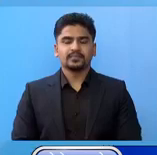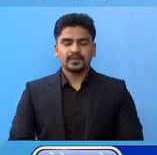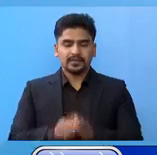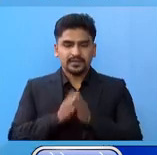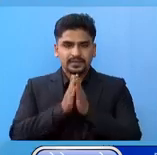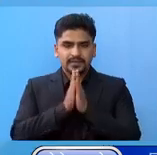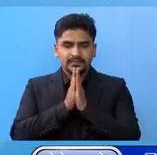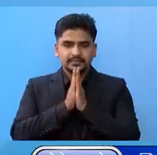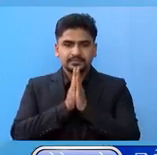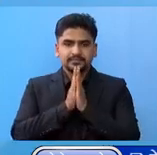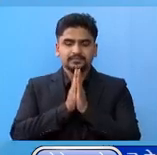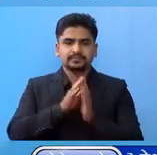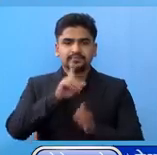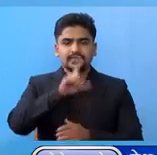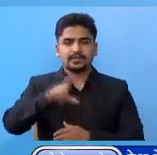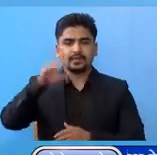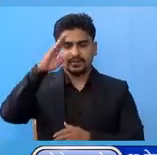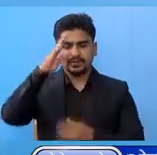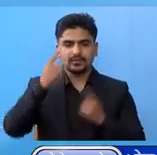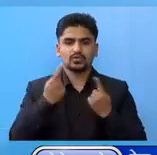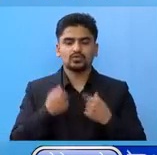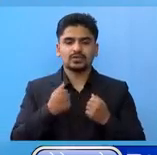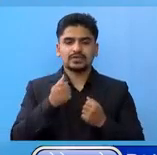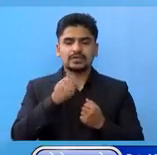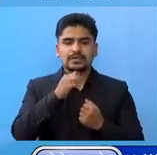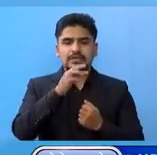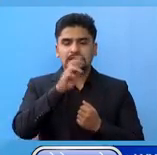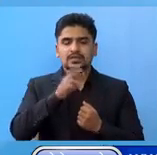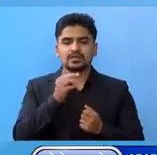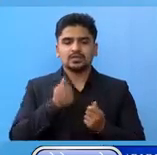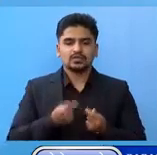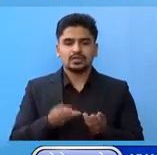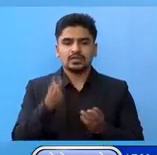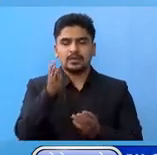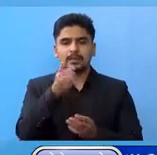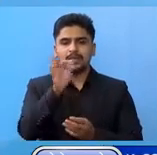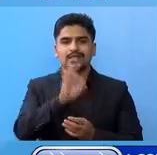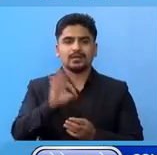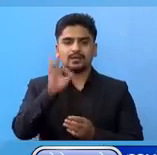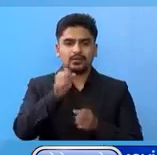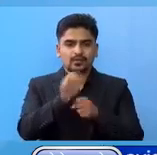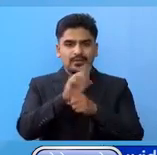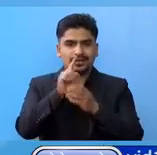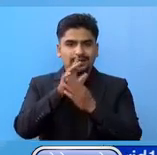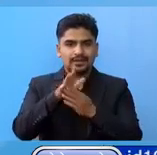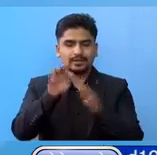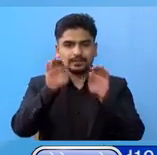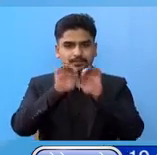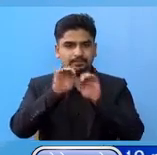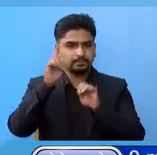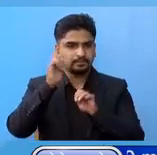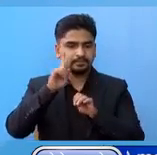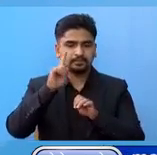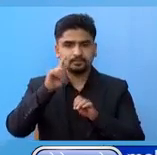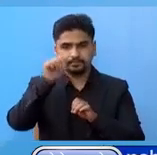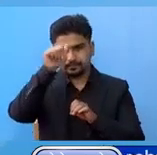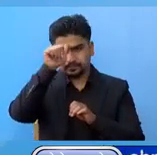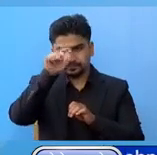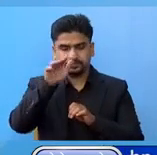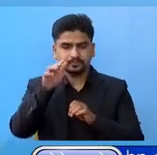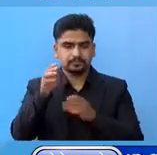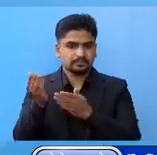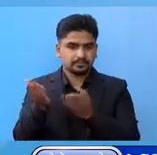नमस्कार, नेपाल सवतकार स्वास्थ्य तथा जन्संख्य मत्रालेको COVID-19 संबंदी नियमित प्रेस ब्रीफेंग मां